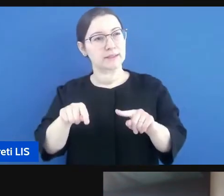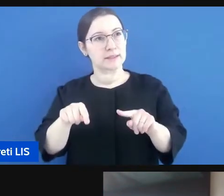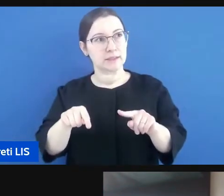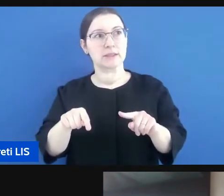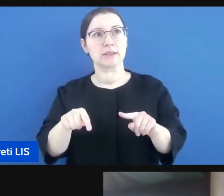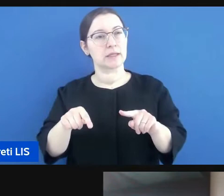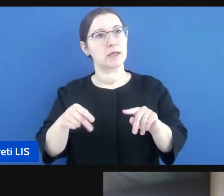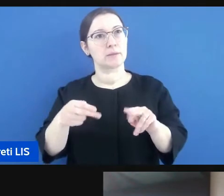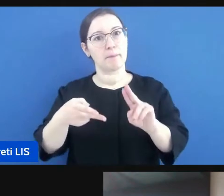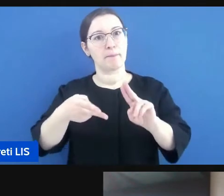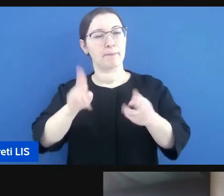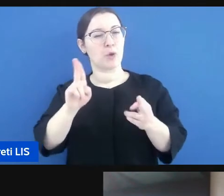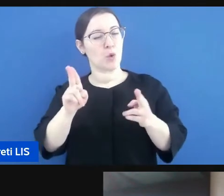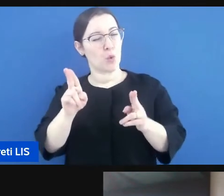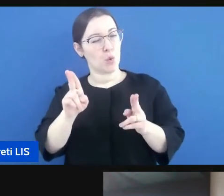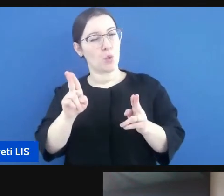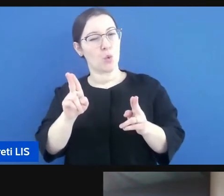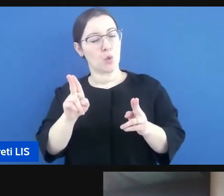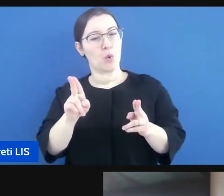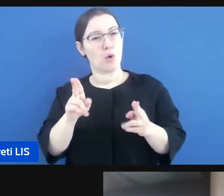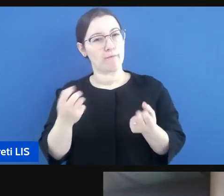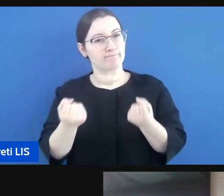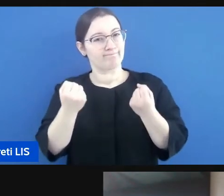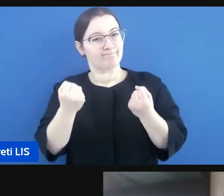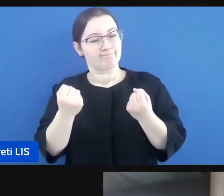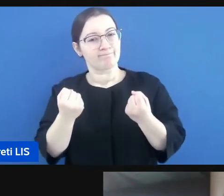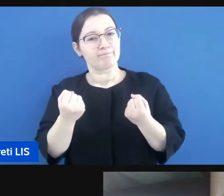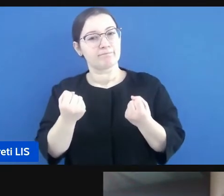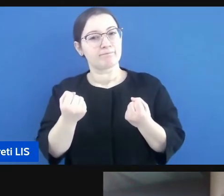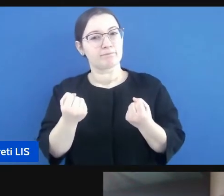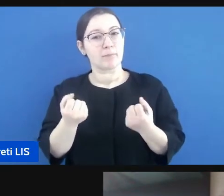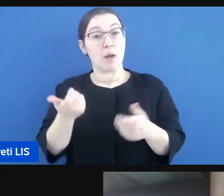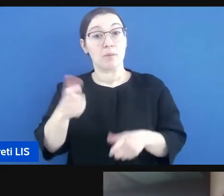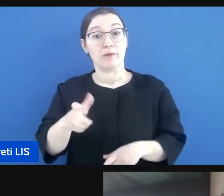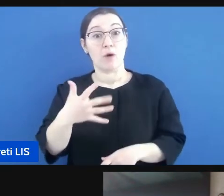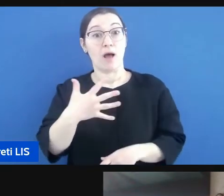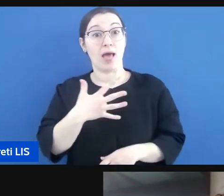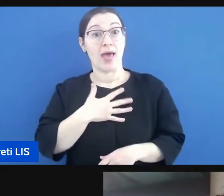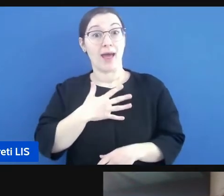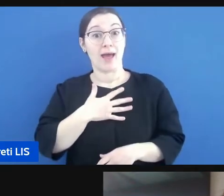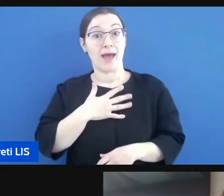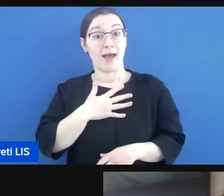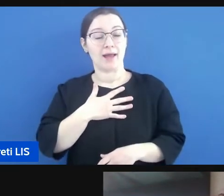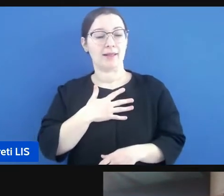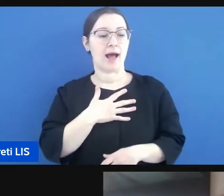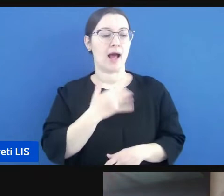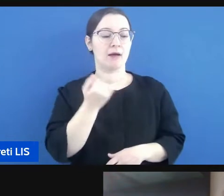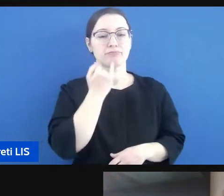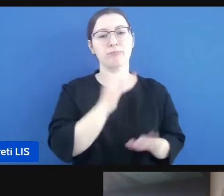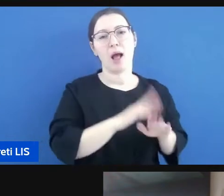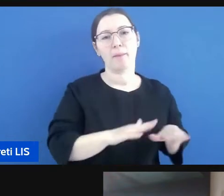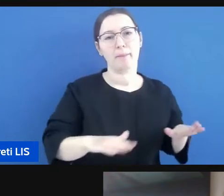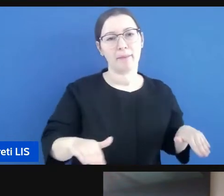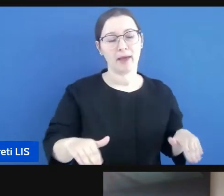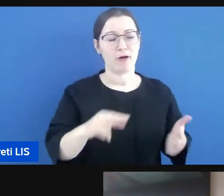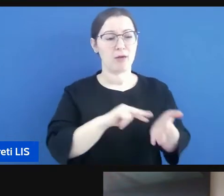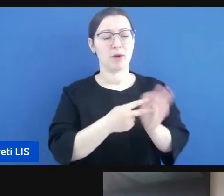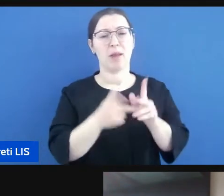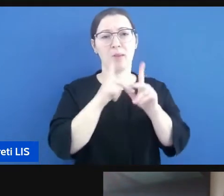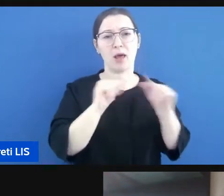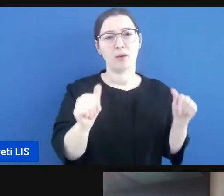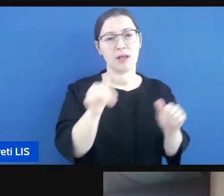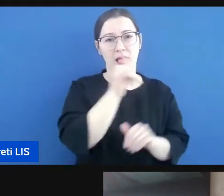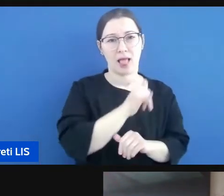più accentuati rispetto appunto all'età all'età infantile perché perché le inferenze